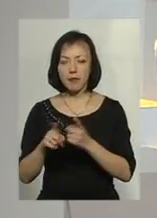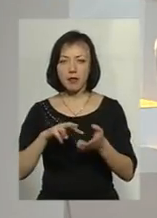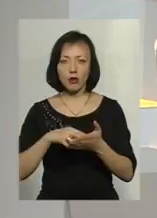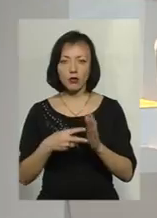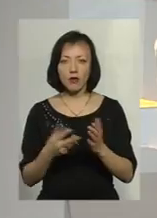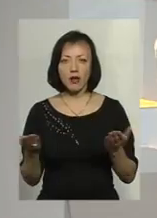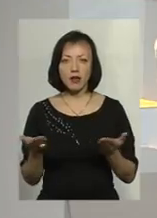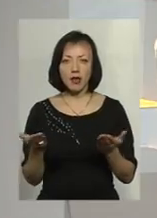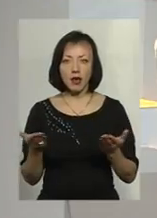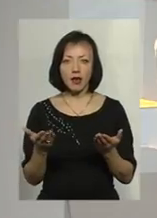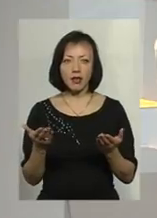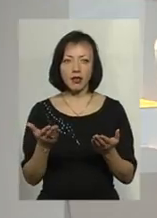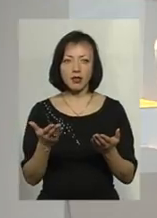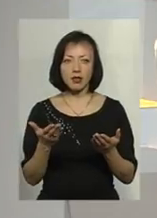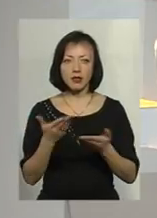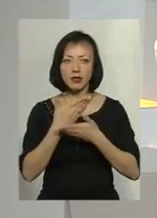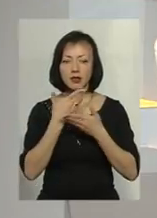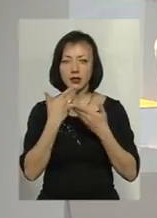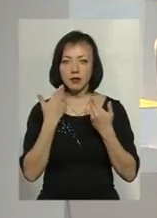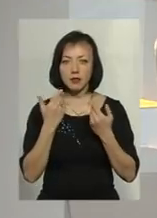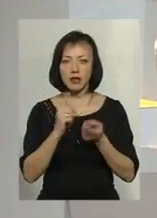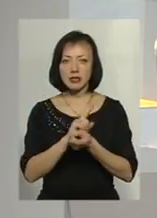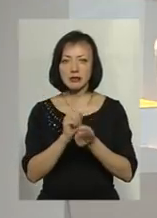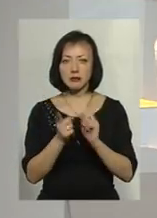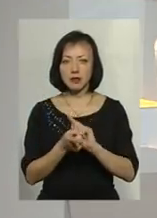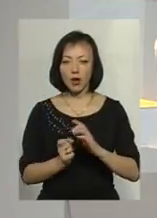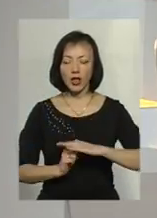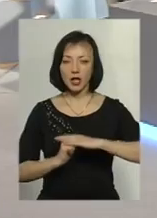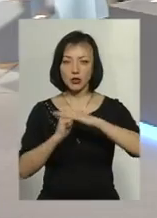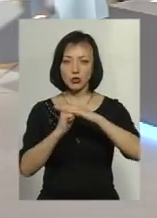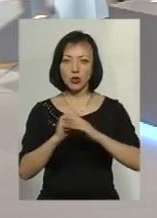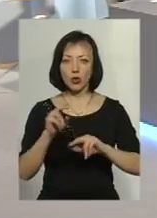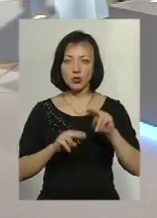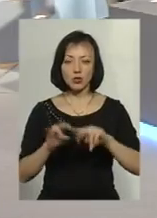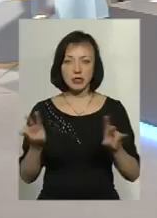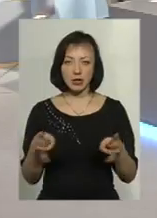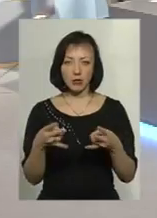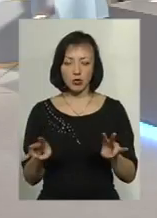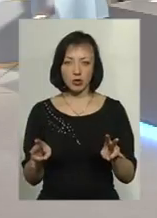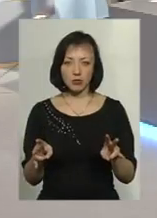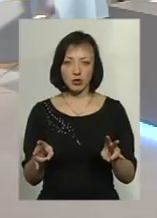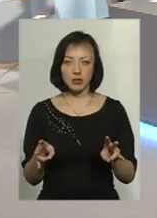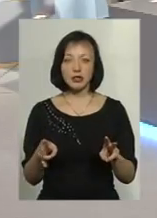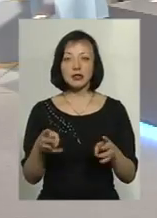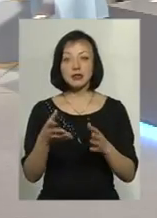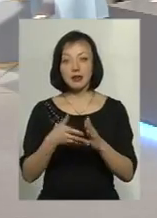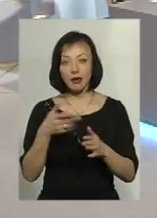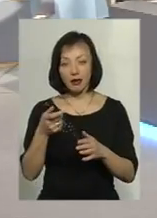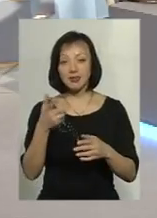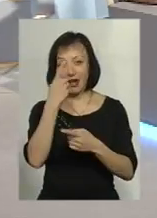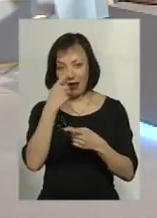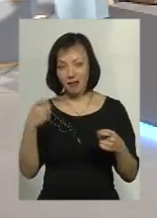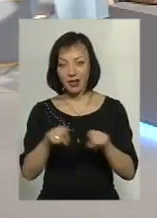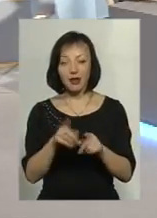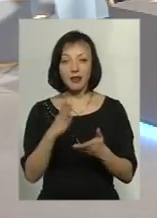які не несуть за собою зміну несучих конструкцій, не потрібно. Заяви такі є. А як це